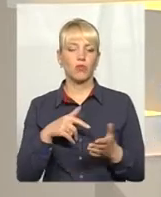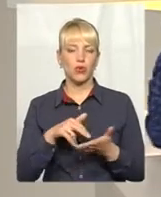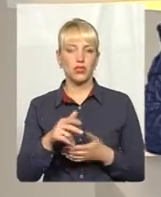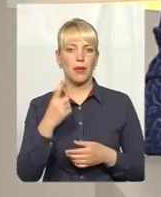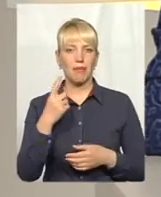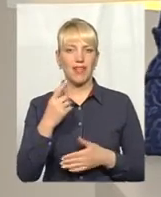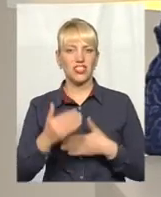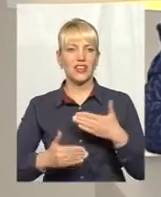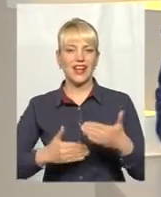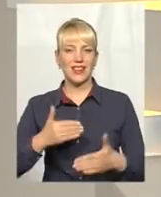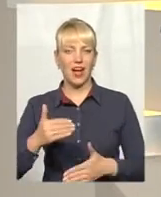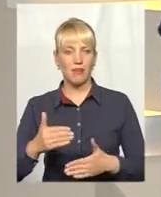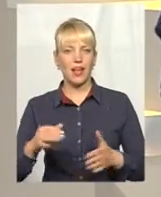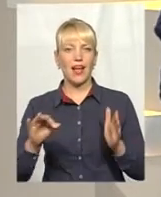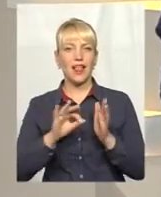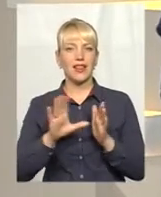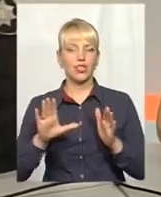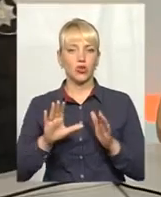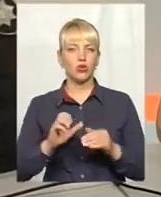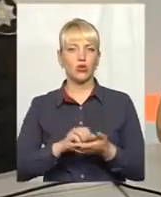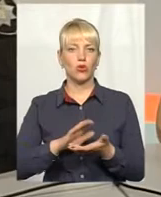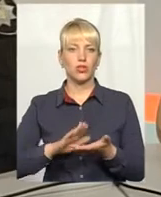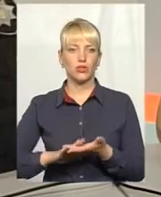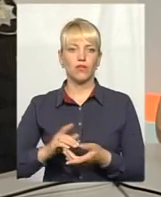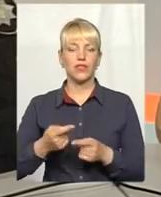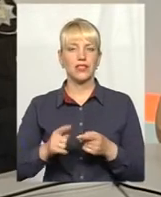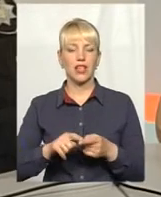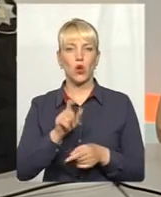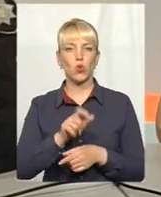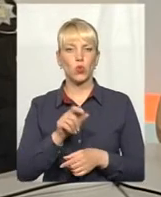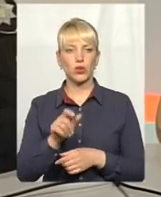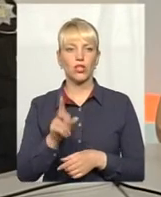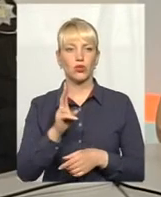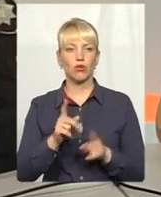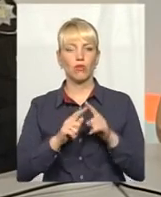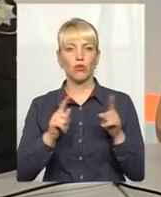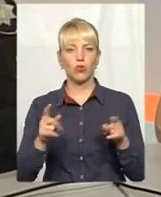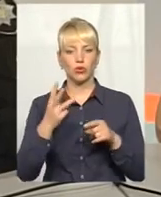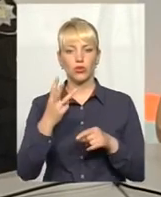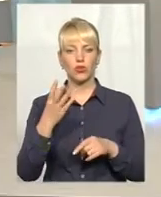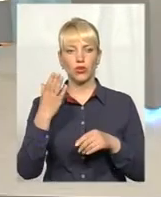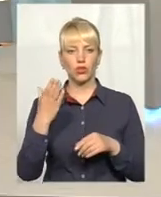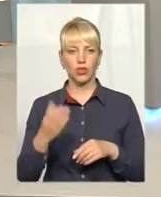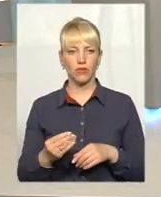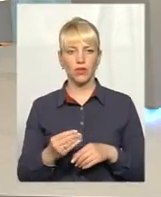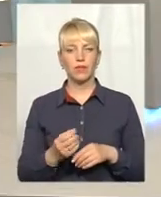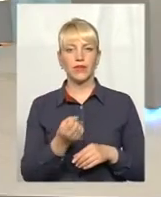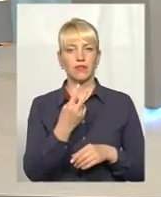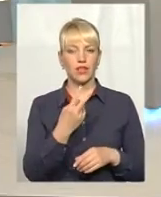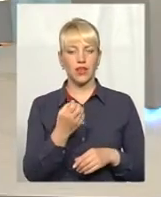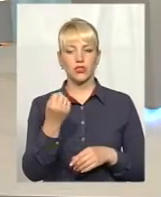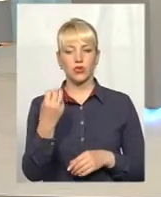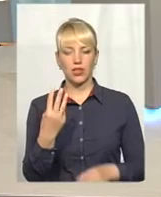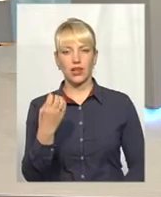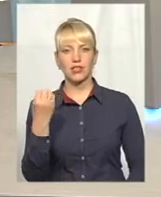електронного реєстрування. Це ті люди, які протягом трьох днів, будемо говорити, 12, 13